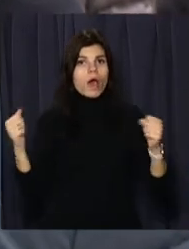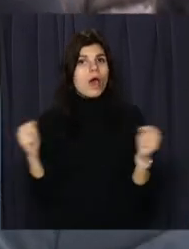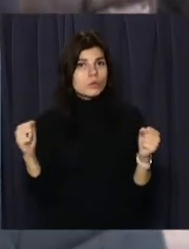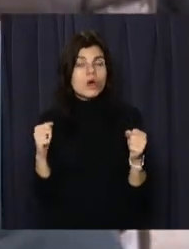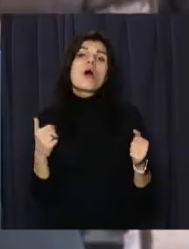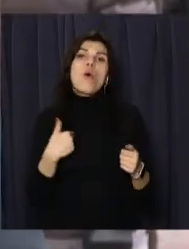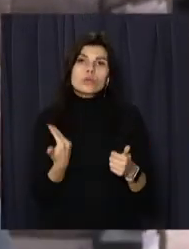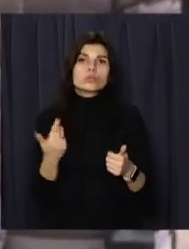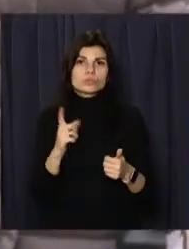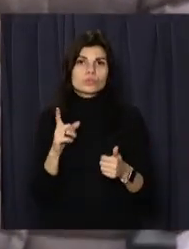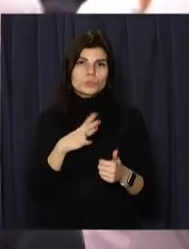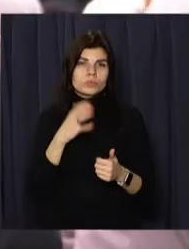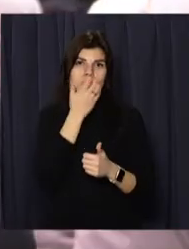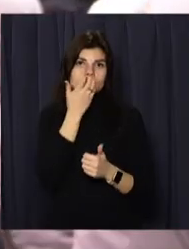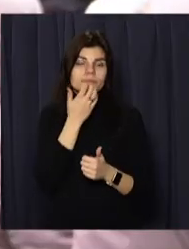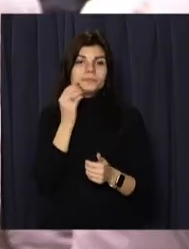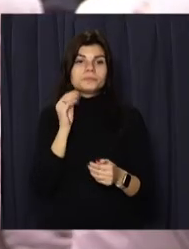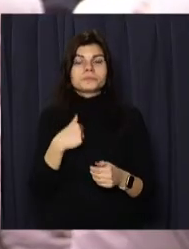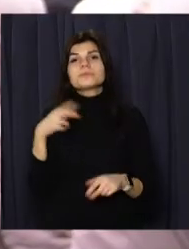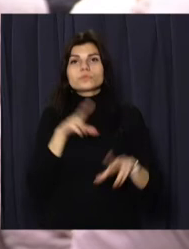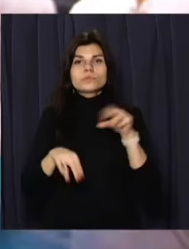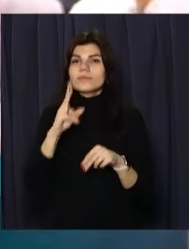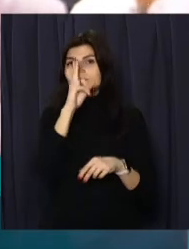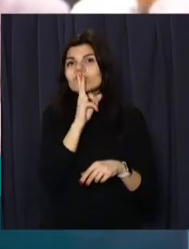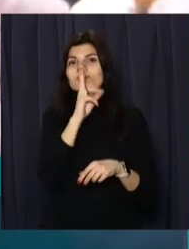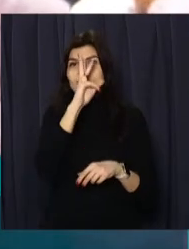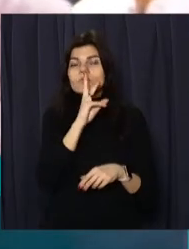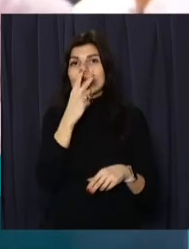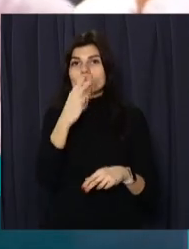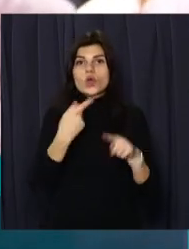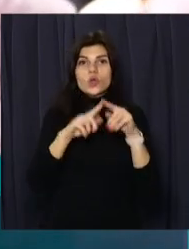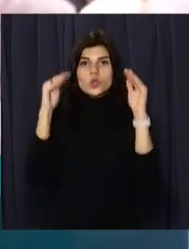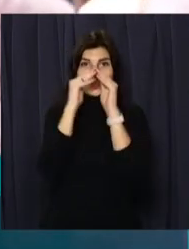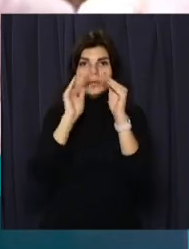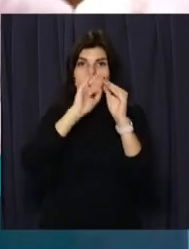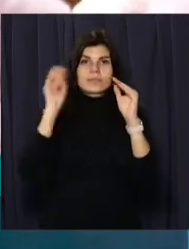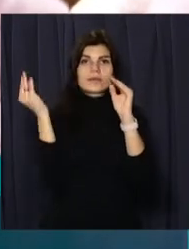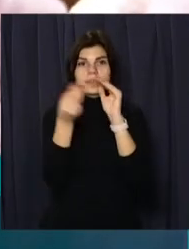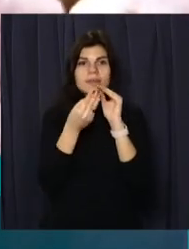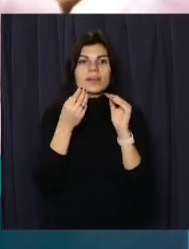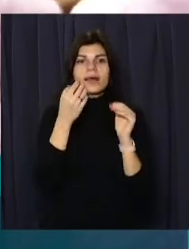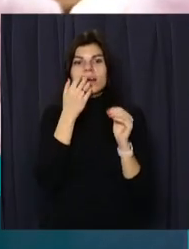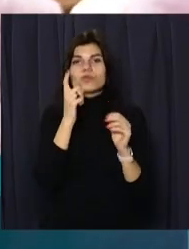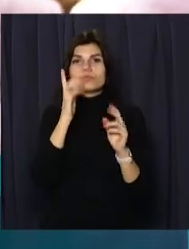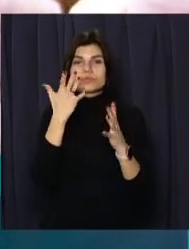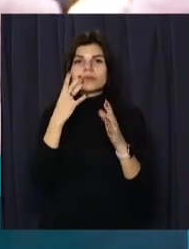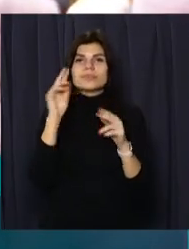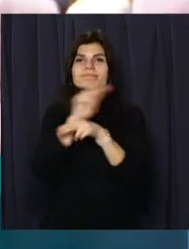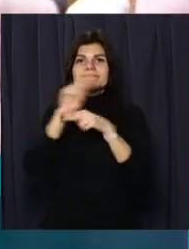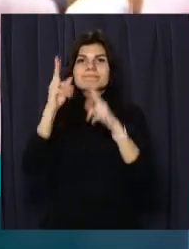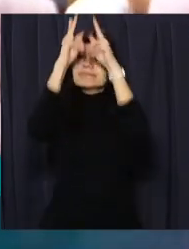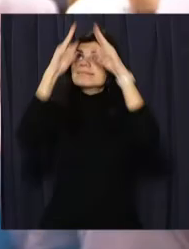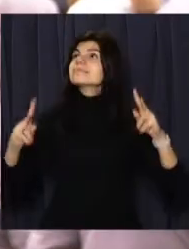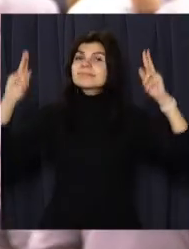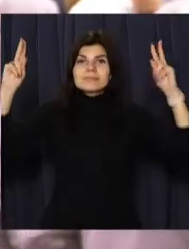Хотелось би, щоб в тому було теплее. Я надеюсь, через 2-3 місяці ми увидим цей дом, окружений лесами і люльками, і строители вже будуть утеплять фасад,